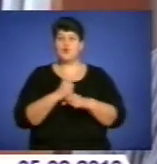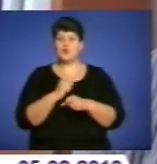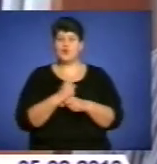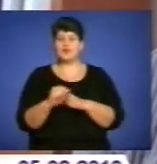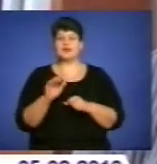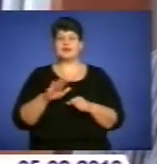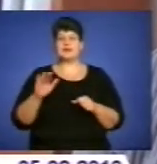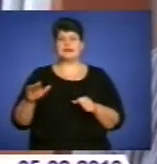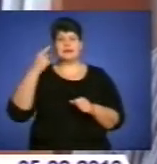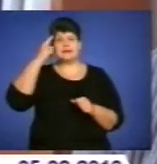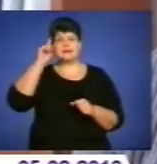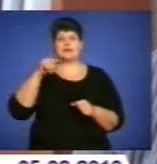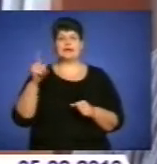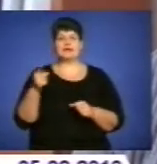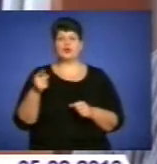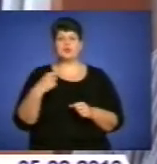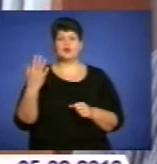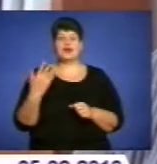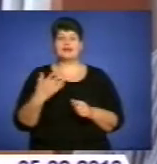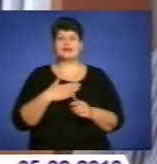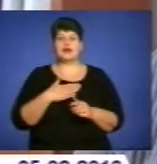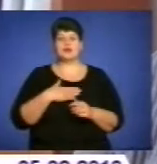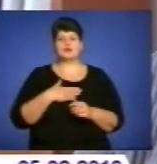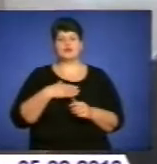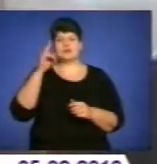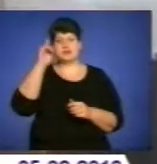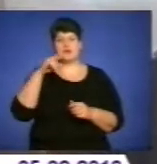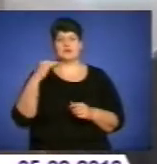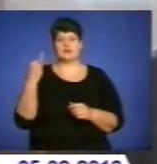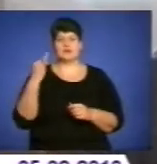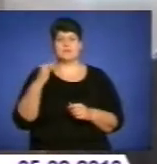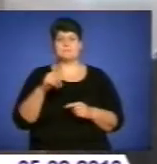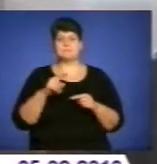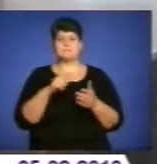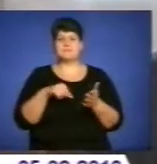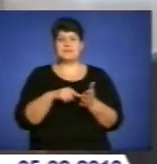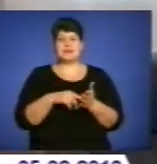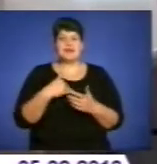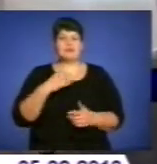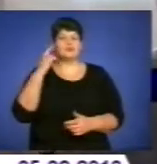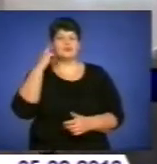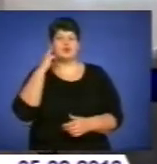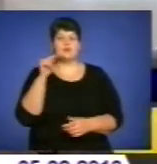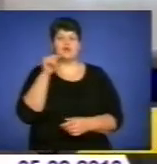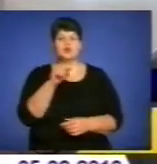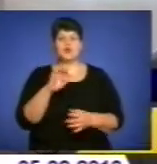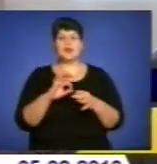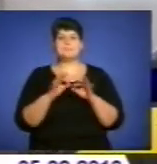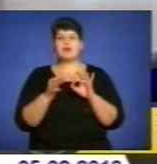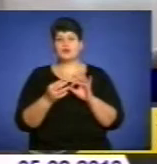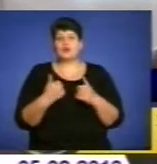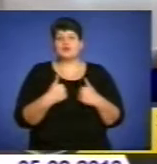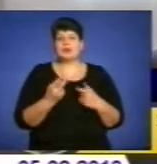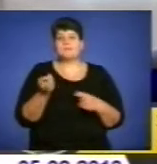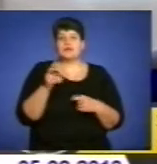Тернопільського краю і історії нашого рідного міста, це дуже важливо. Також почула про цю Олімпіаду і захотіла прийти